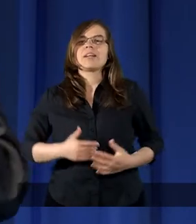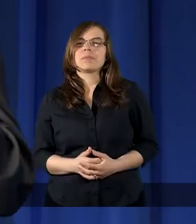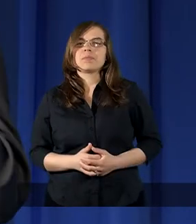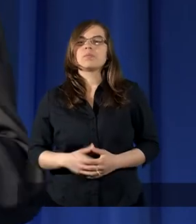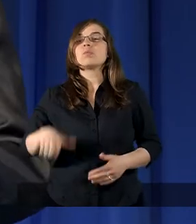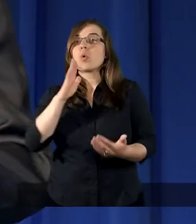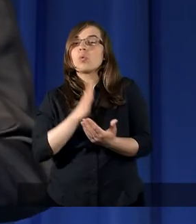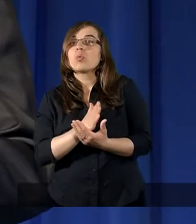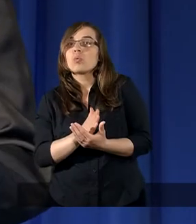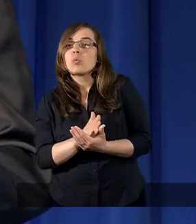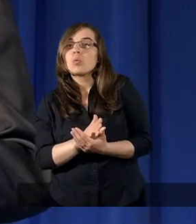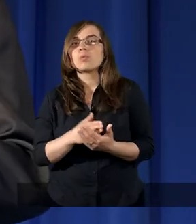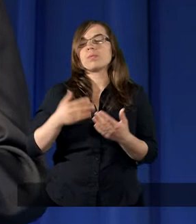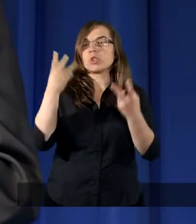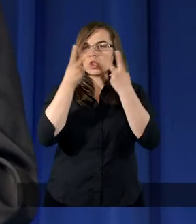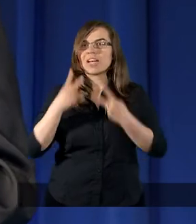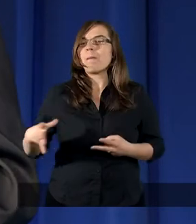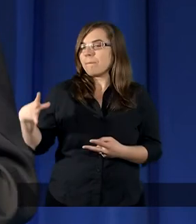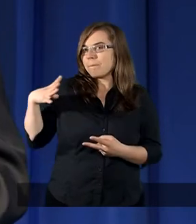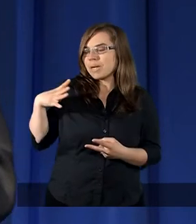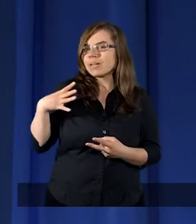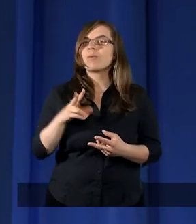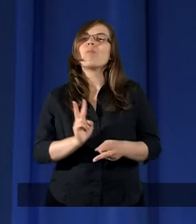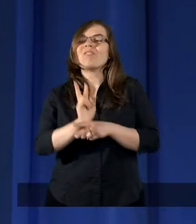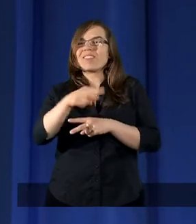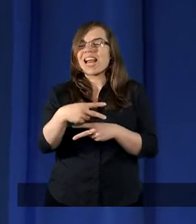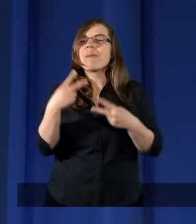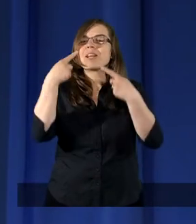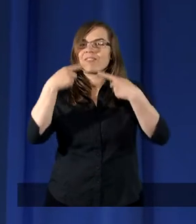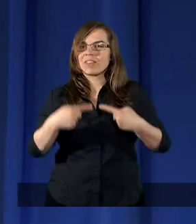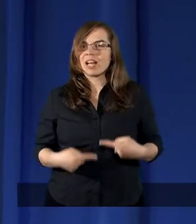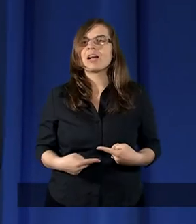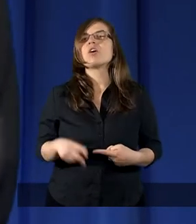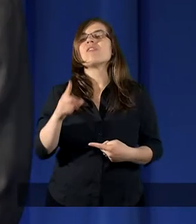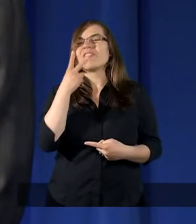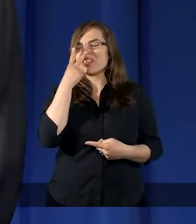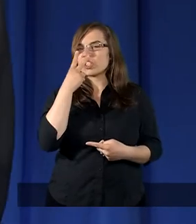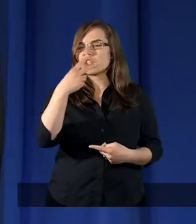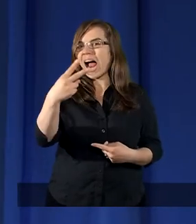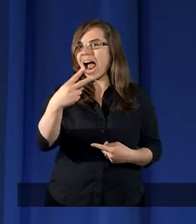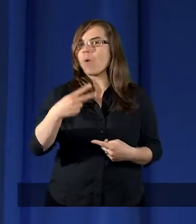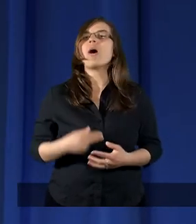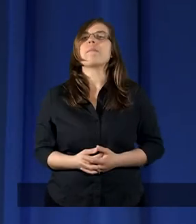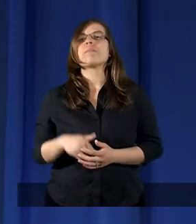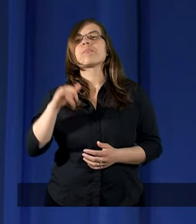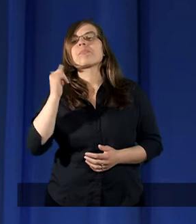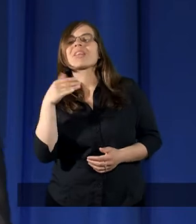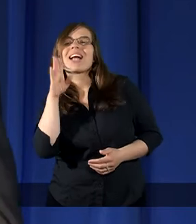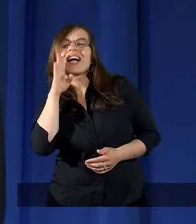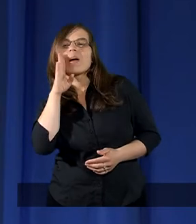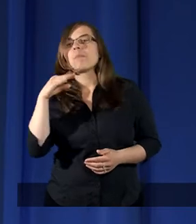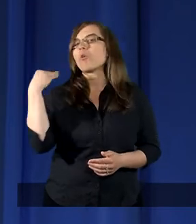Już cytany był wier wstępny, że widziałem jakby